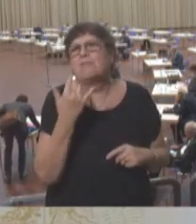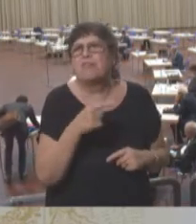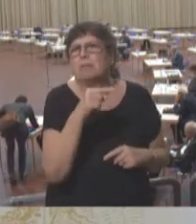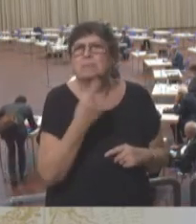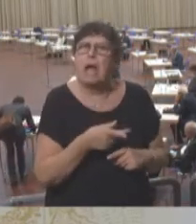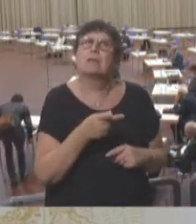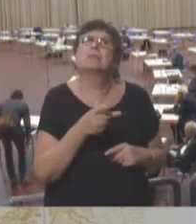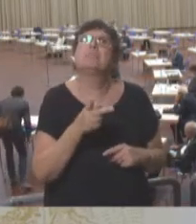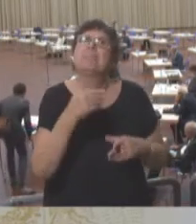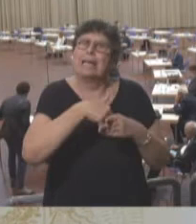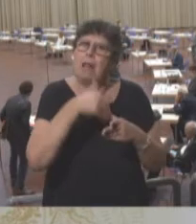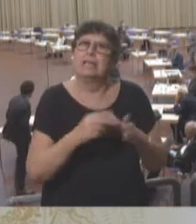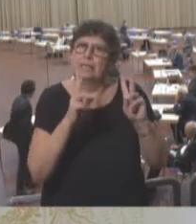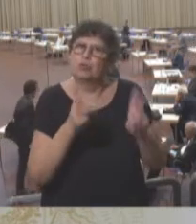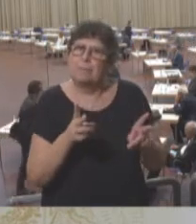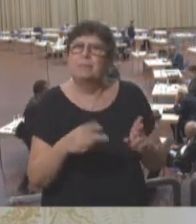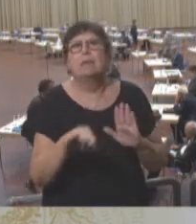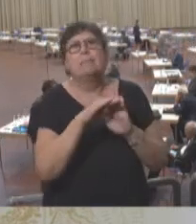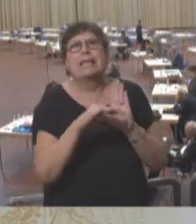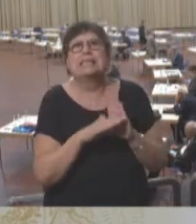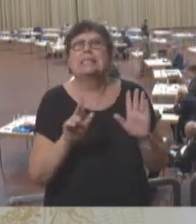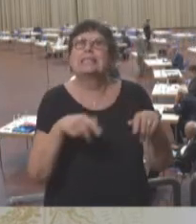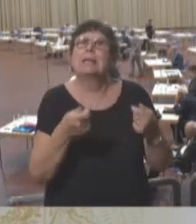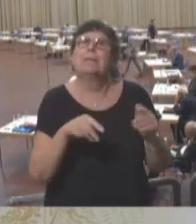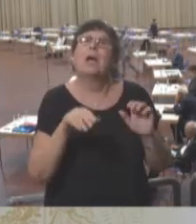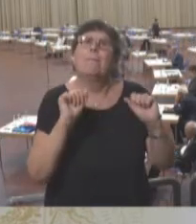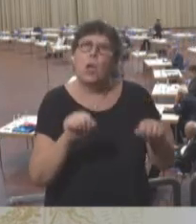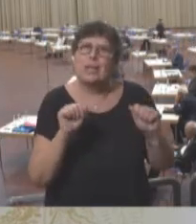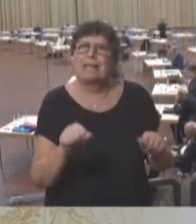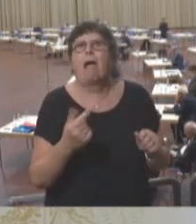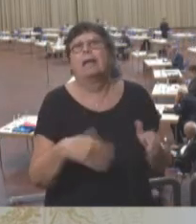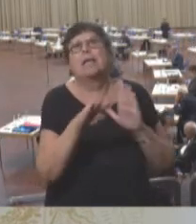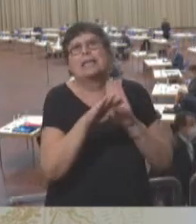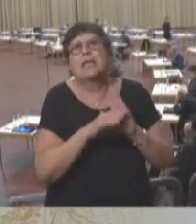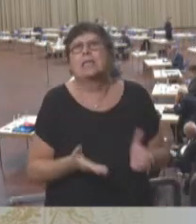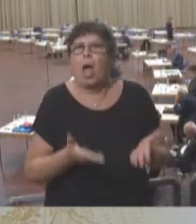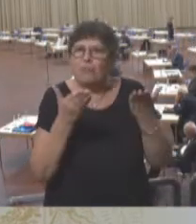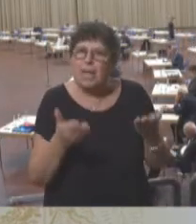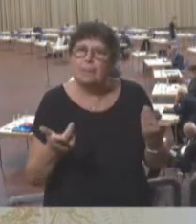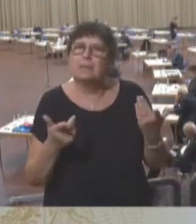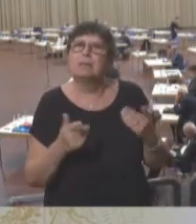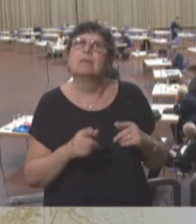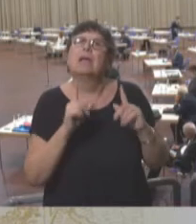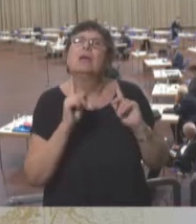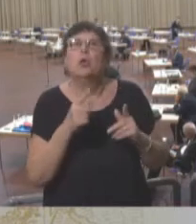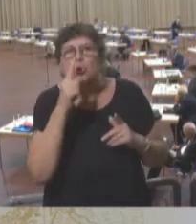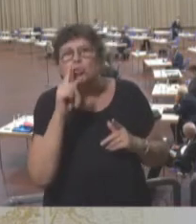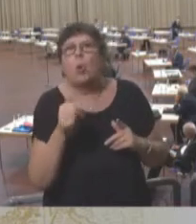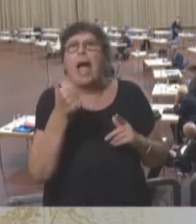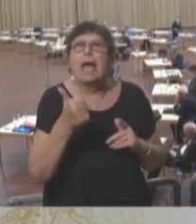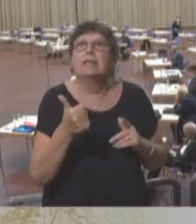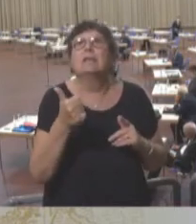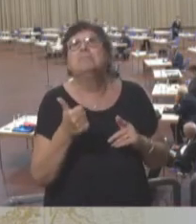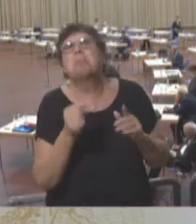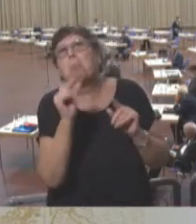grundsätzlich richtig. In dem Gesetz besteht die Möglichkeit, per Gesetzes aufzuheben. Das war eigentlich nur eine detaillierende Aussage.